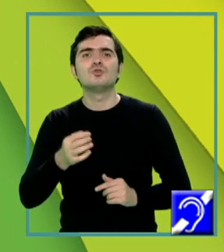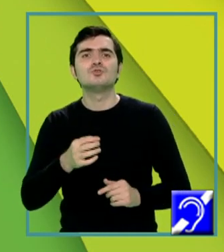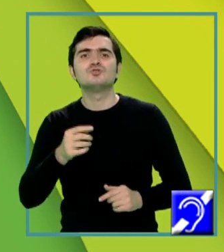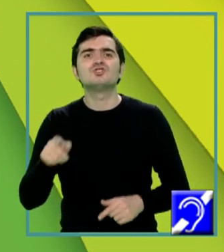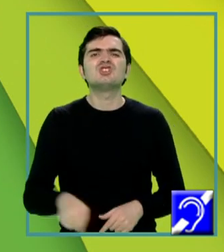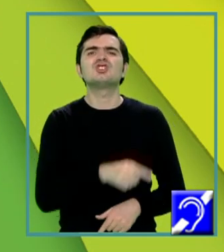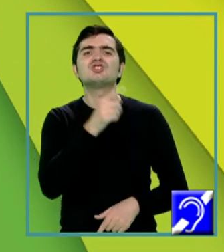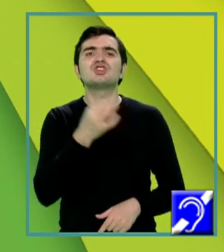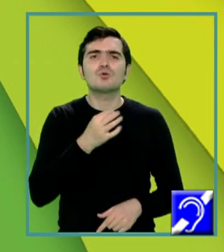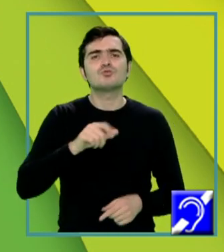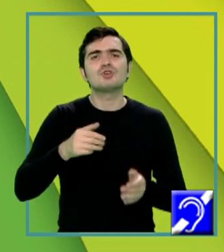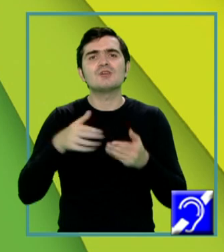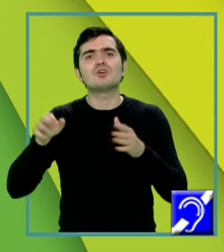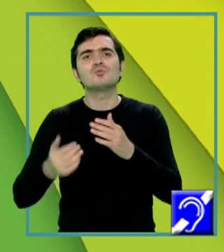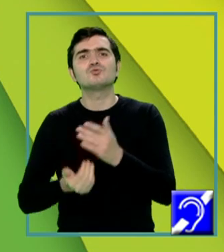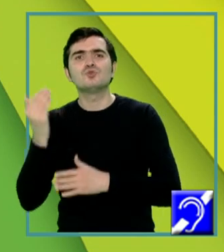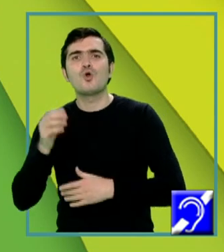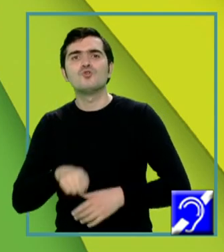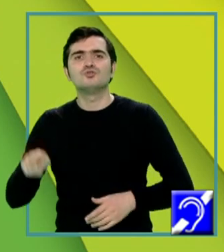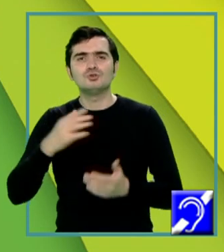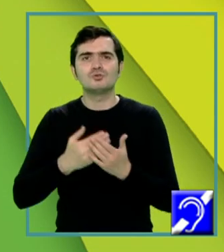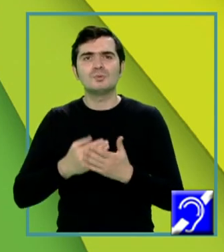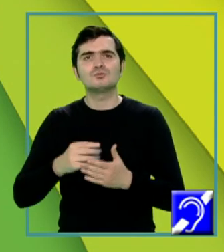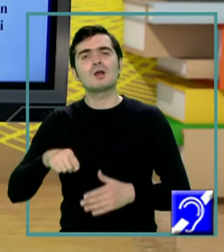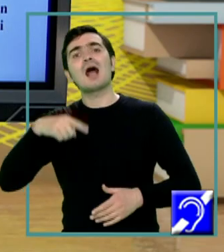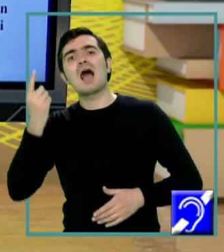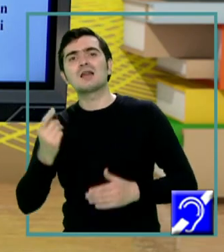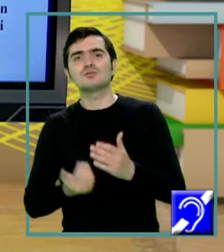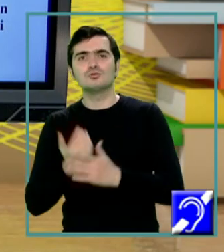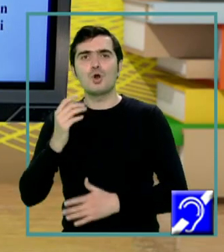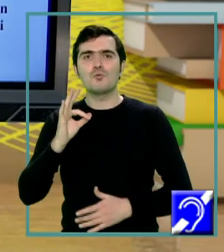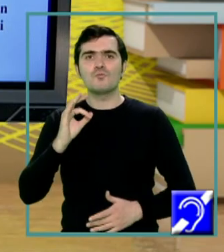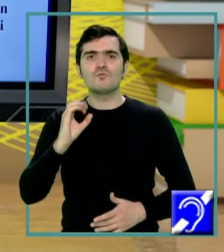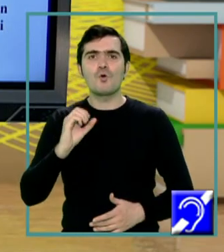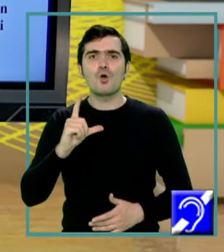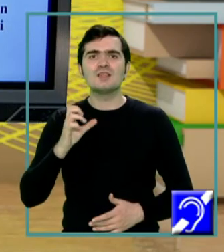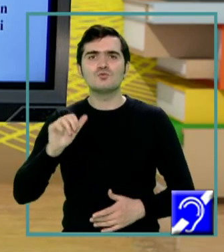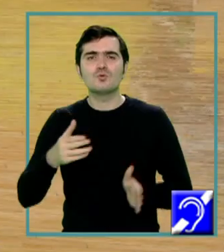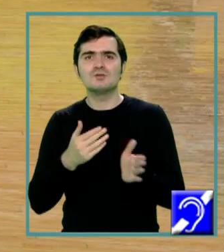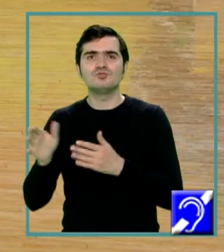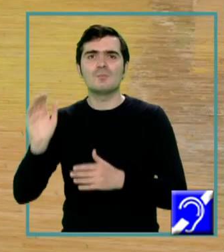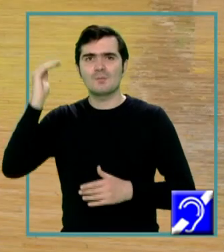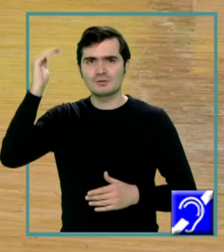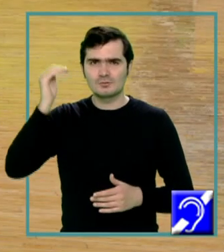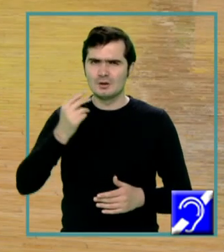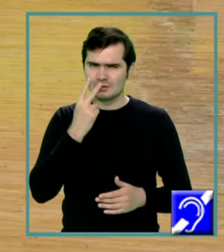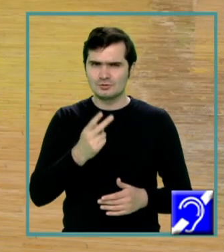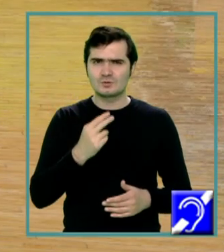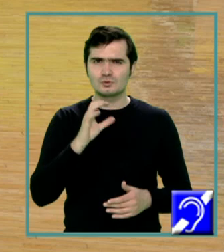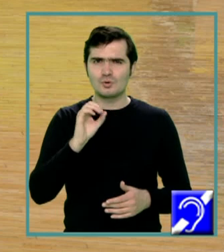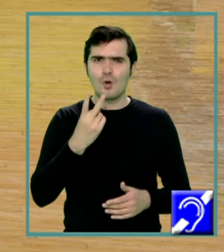deoarece un nou folicul în acel moment își începe maturizarea. Rezumând, și ovarele au un rol exocrin,